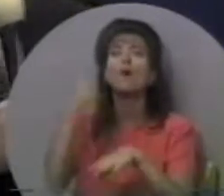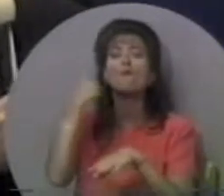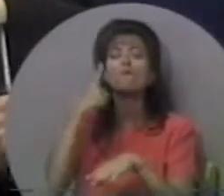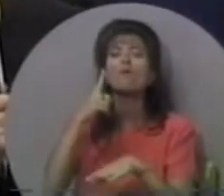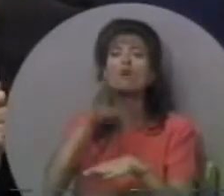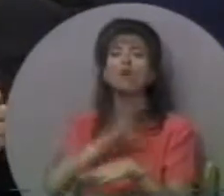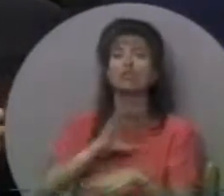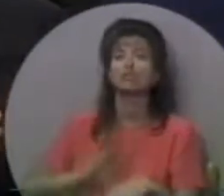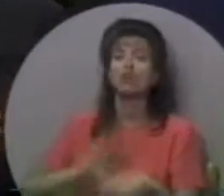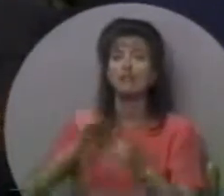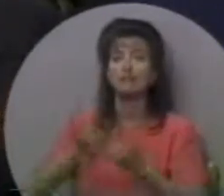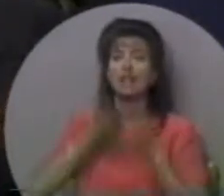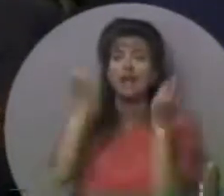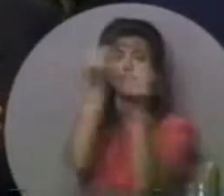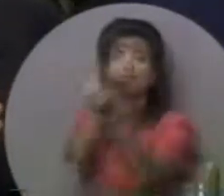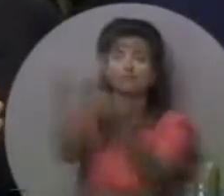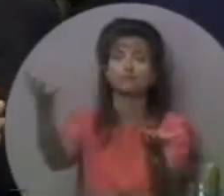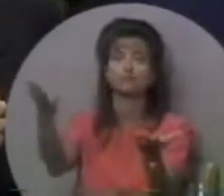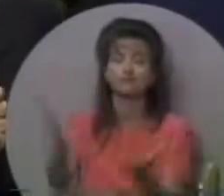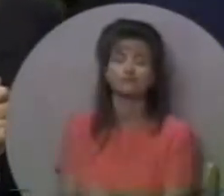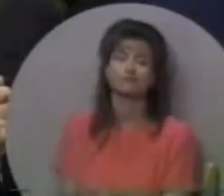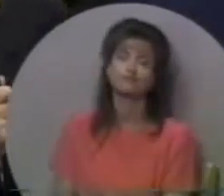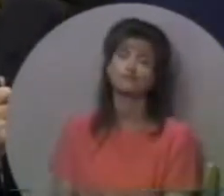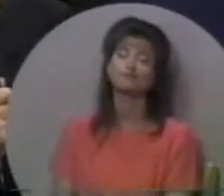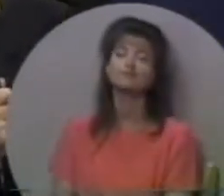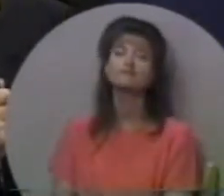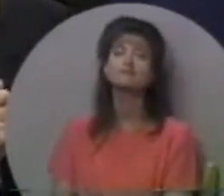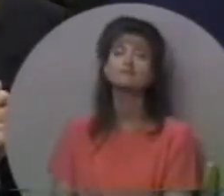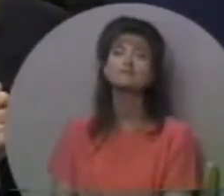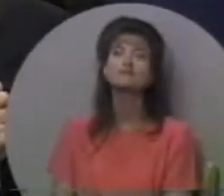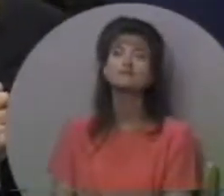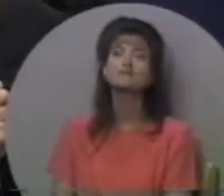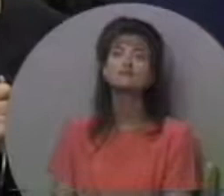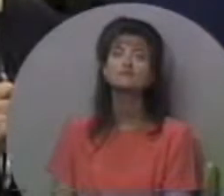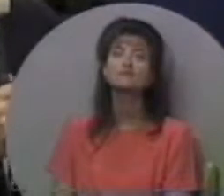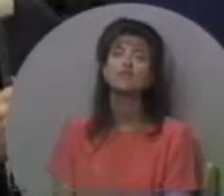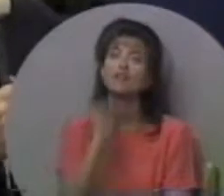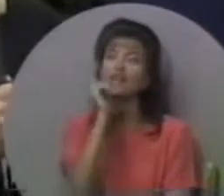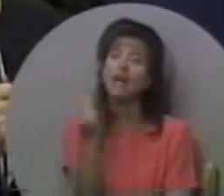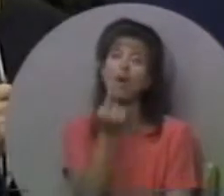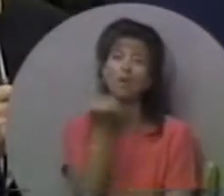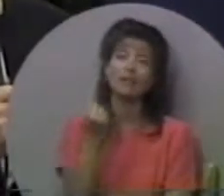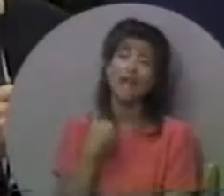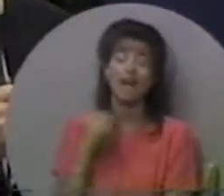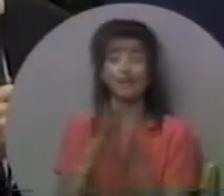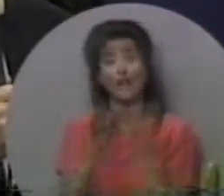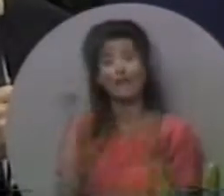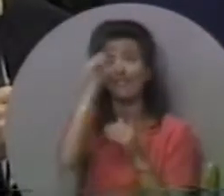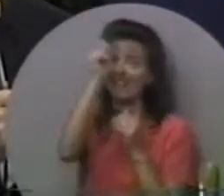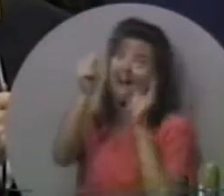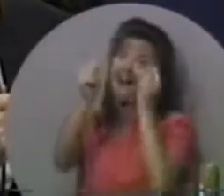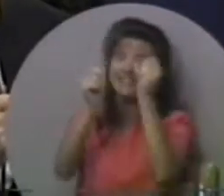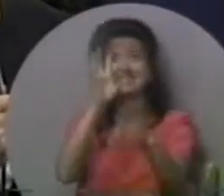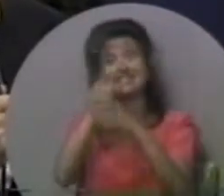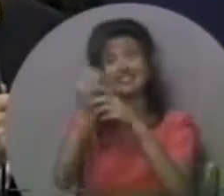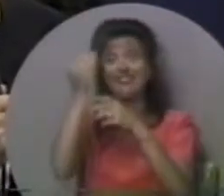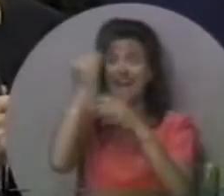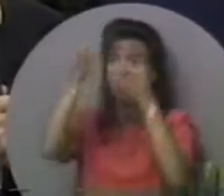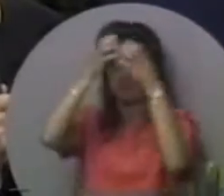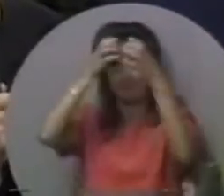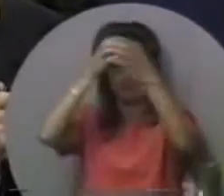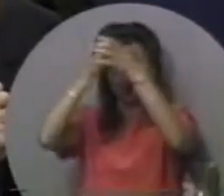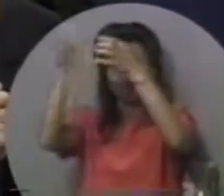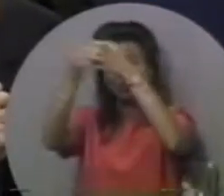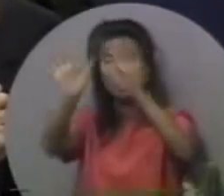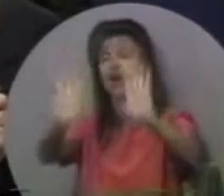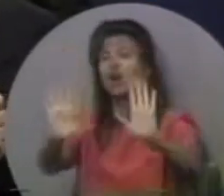були покликані, щоб ділитися життям Христа. Не просто мати багато теології в